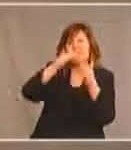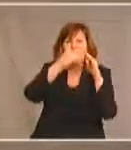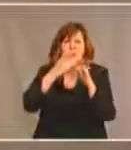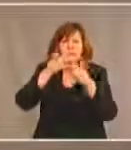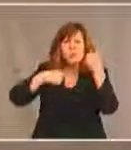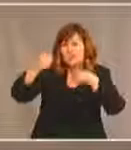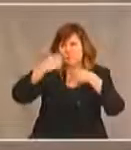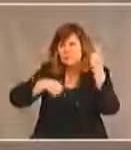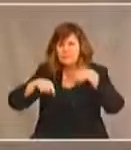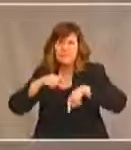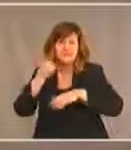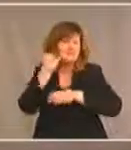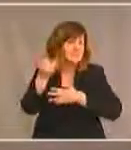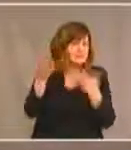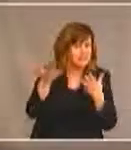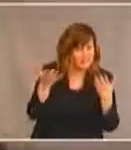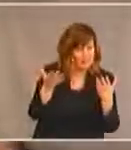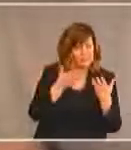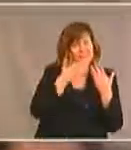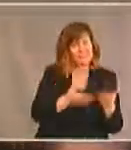à ce sujet merci